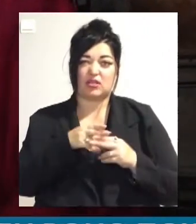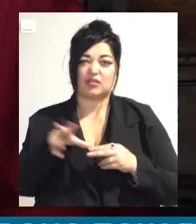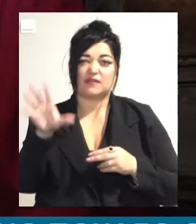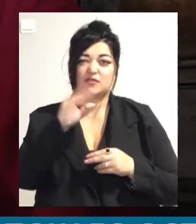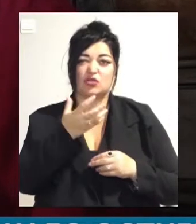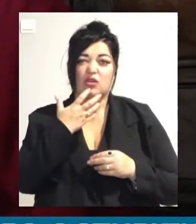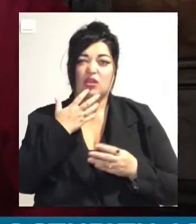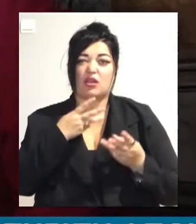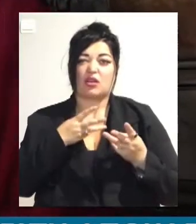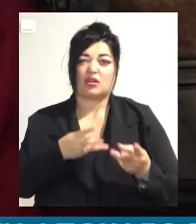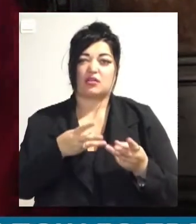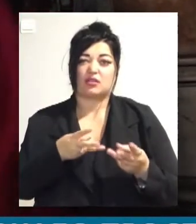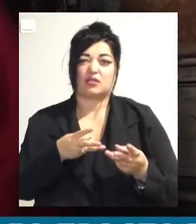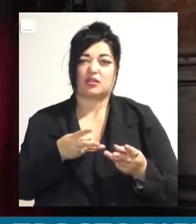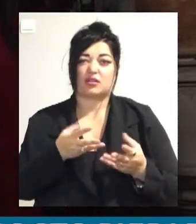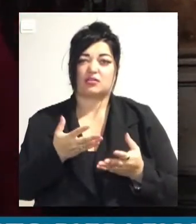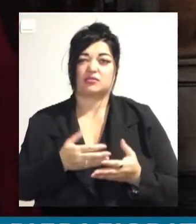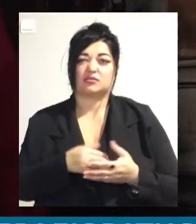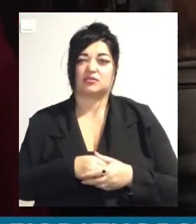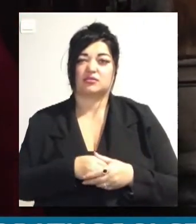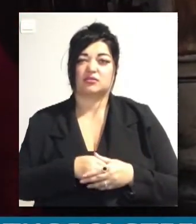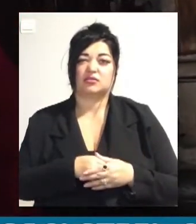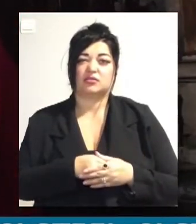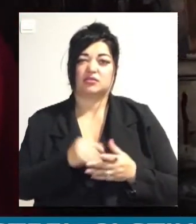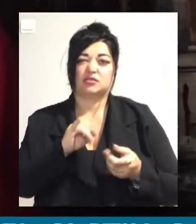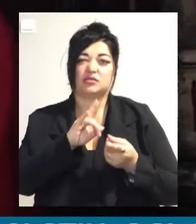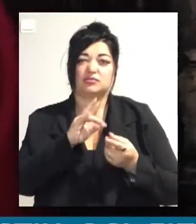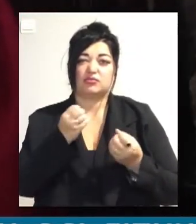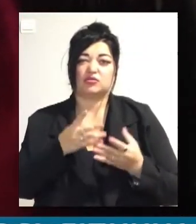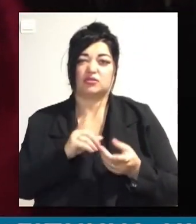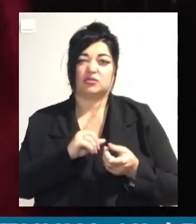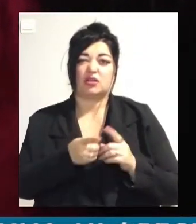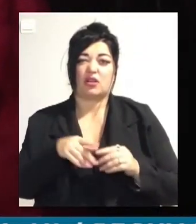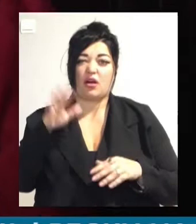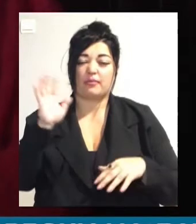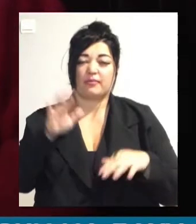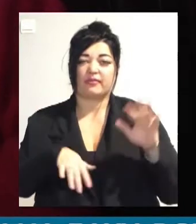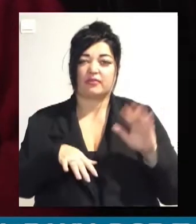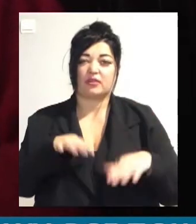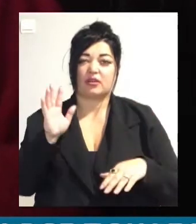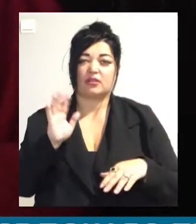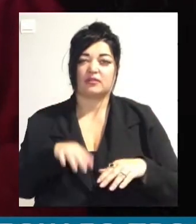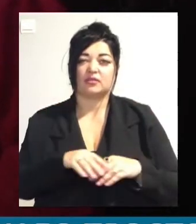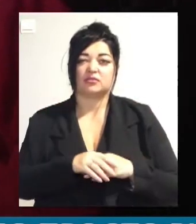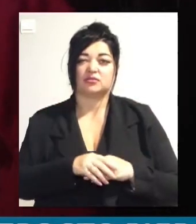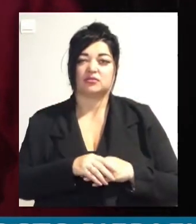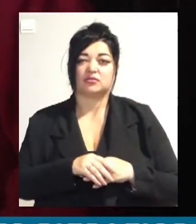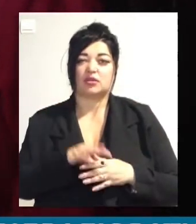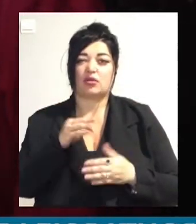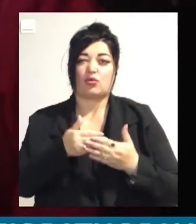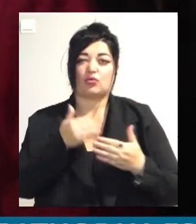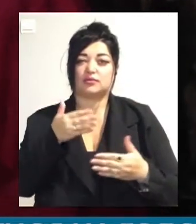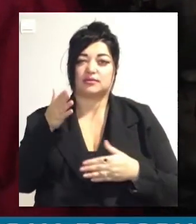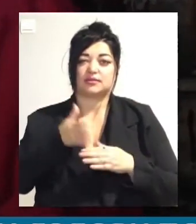потушили, воно стало остивати і стало просто відвалюватися від потолков, від стін, лепка